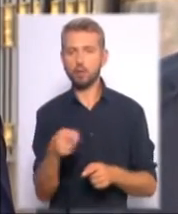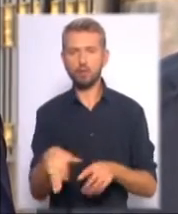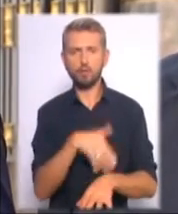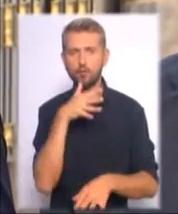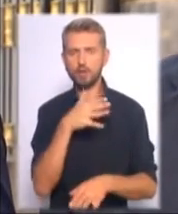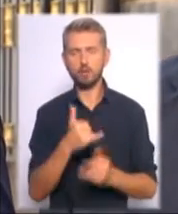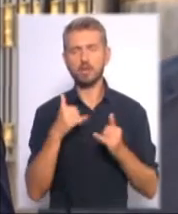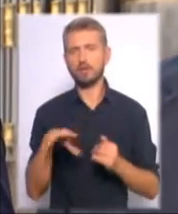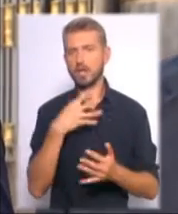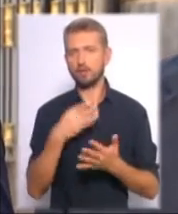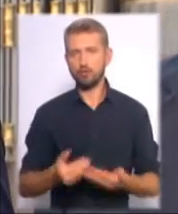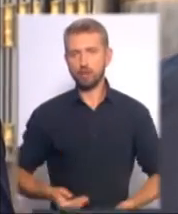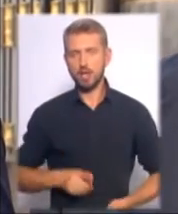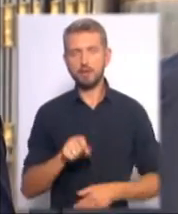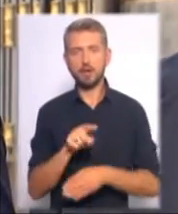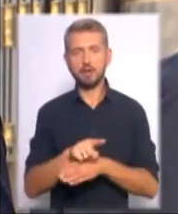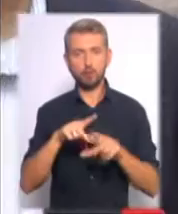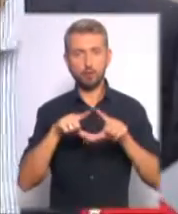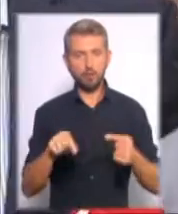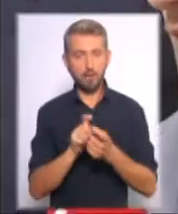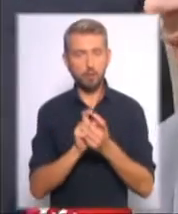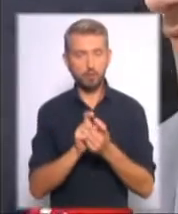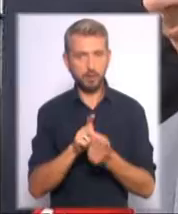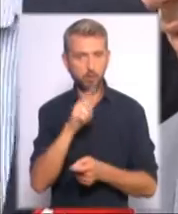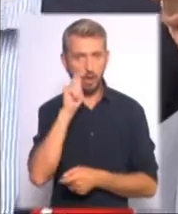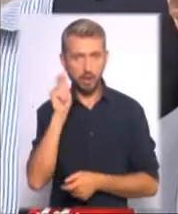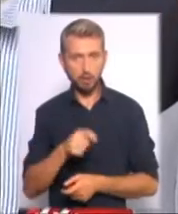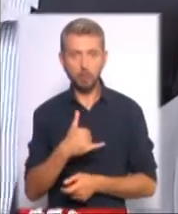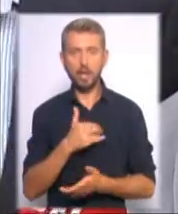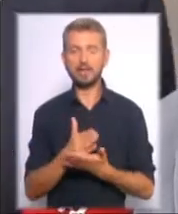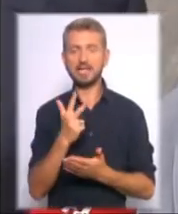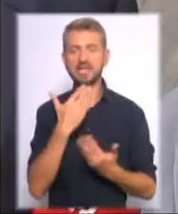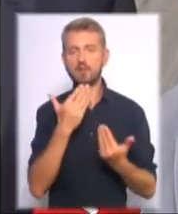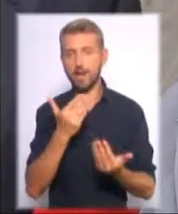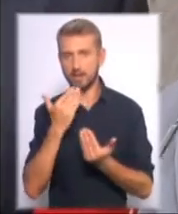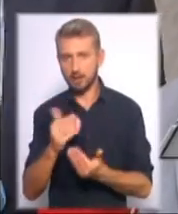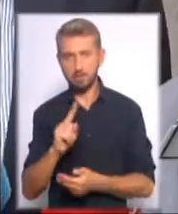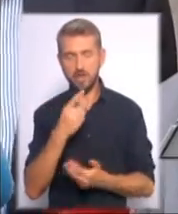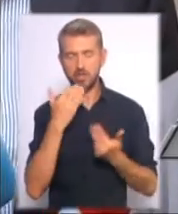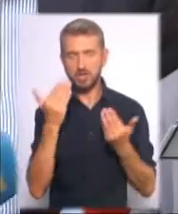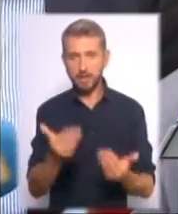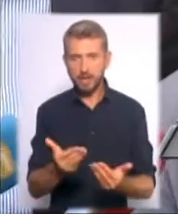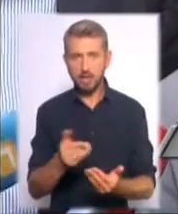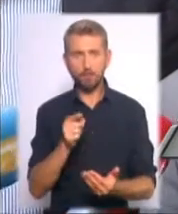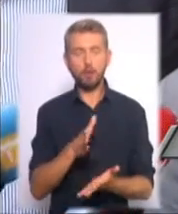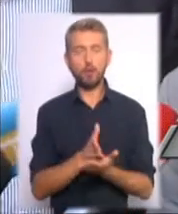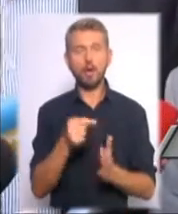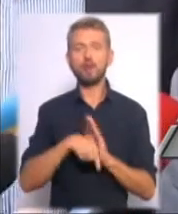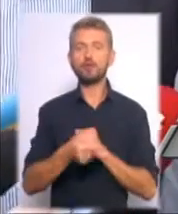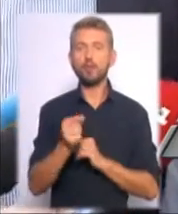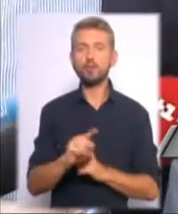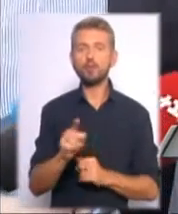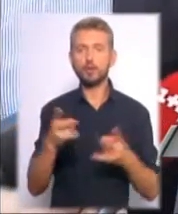фактично все своє життя за вказівкою Кремля боротьбі з Україною. У нас є три звернення. Перше звернення полягає в тому, що